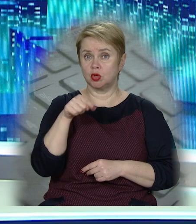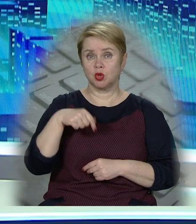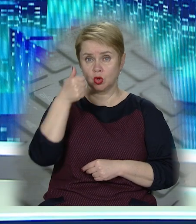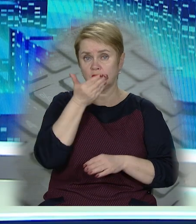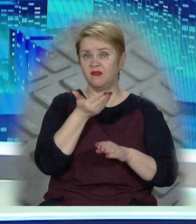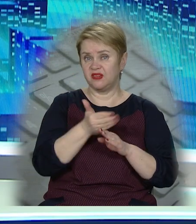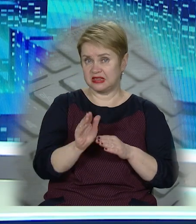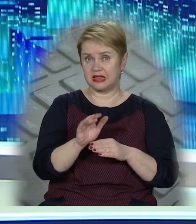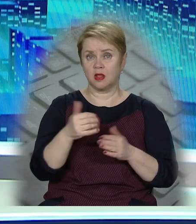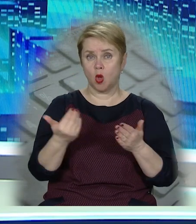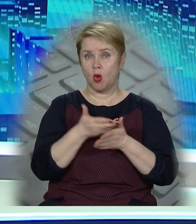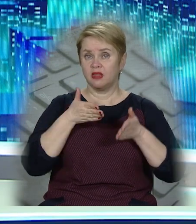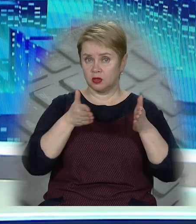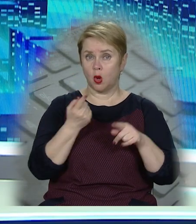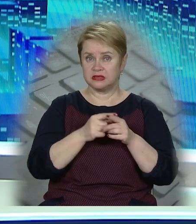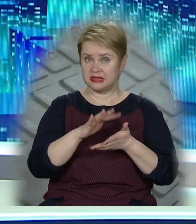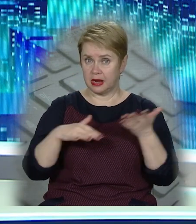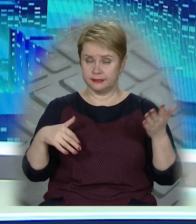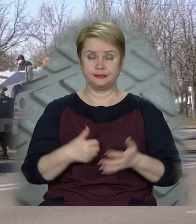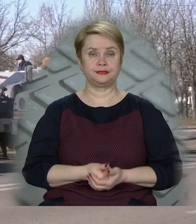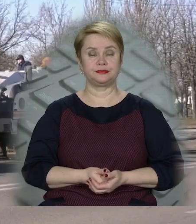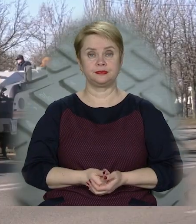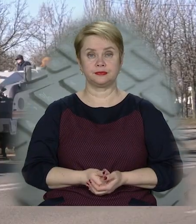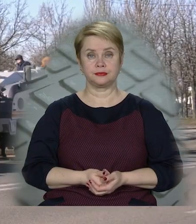цьогоріч витратять на оновлення доріг? Про це далі.